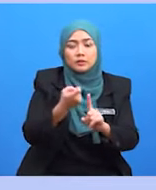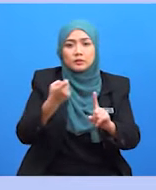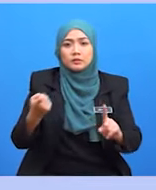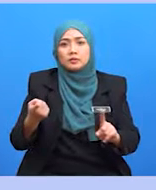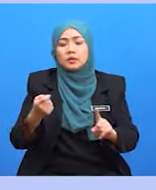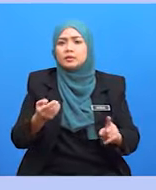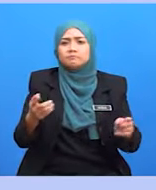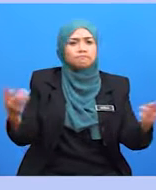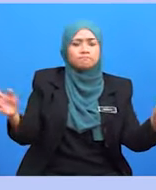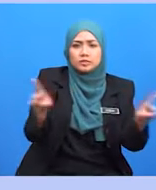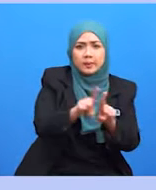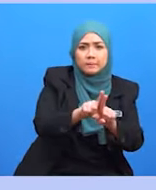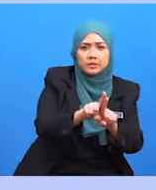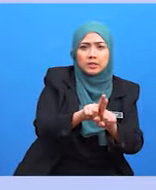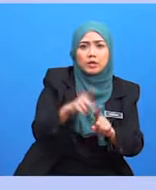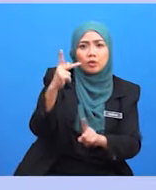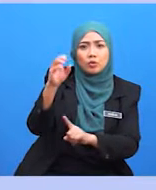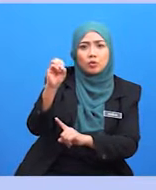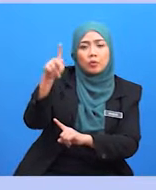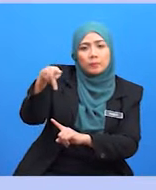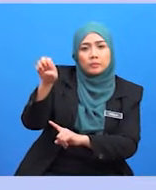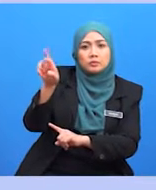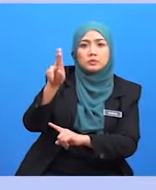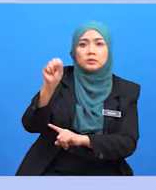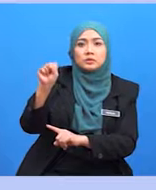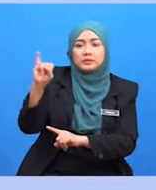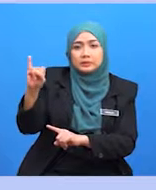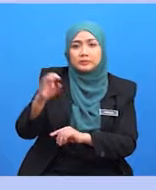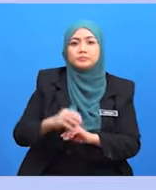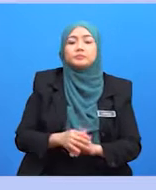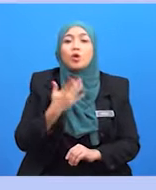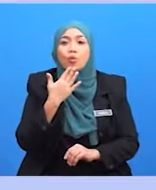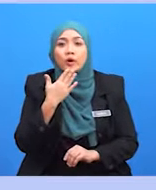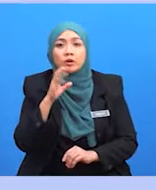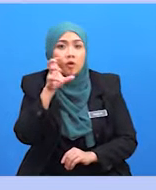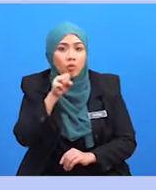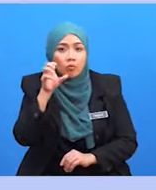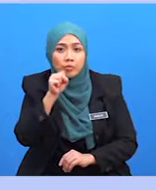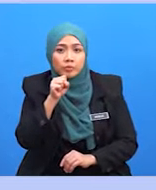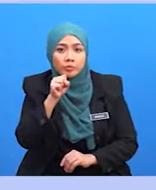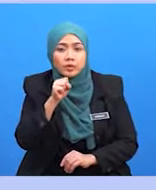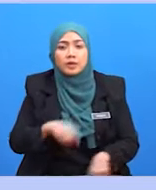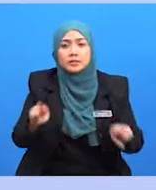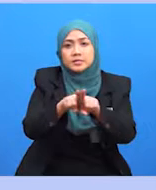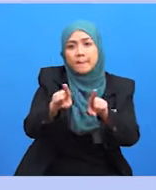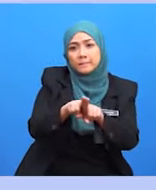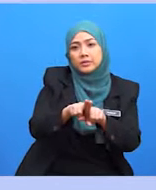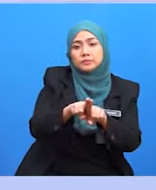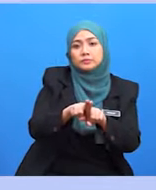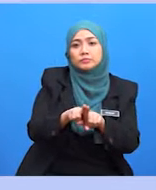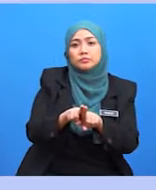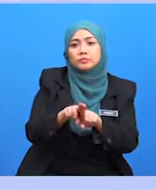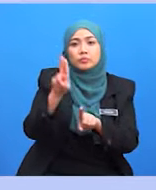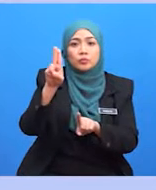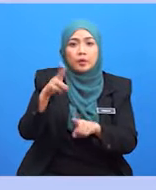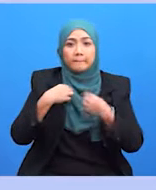setanding dengan kooperasi yang lain. Warna oran adalah warna yang sinonim dengan uniform dan tema kolej